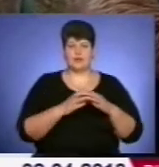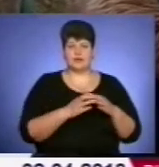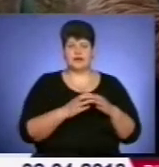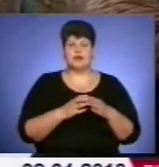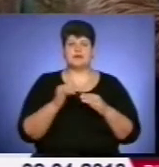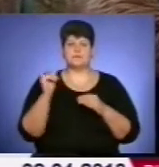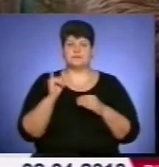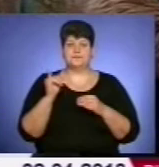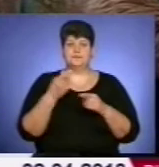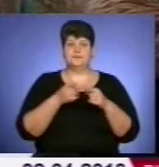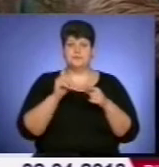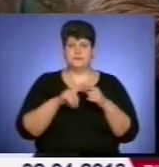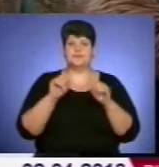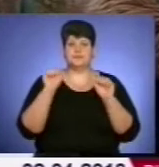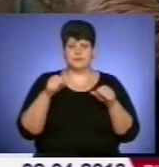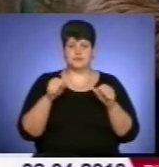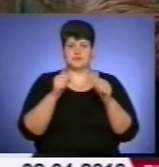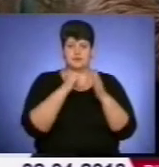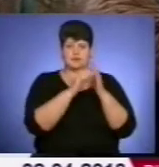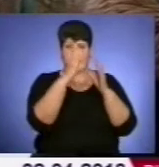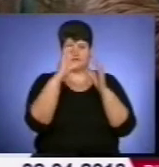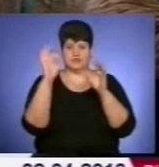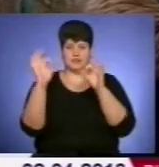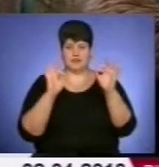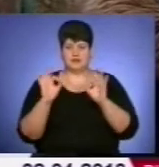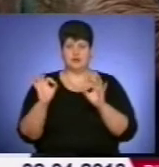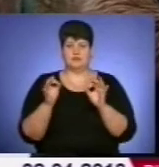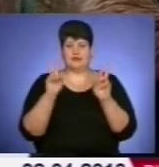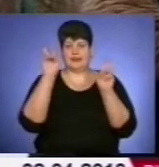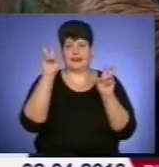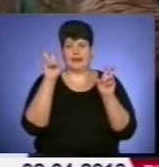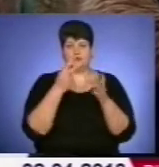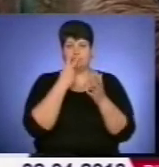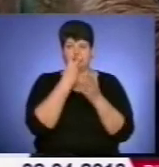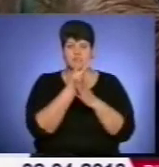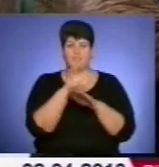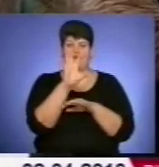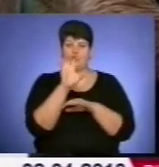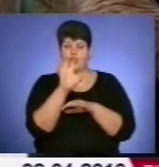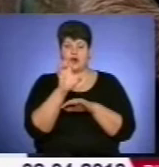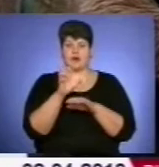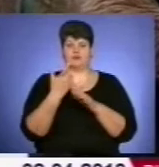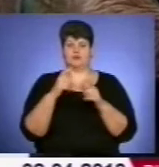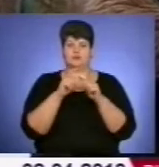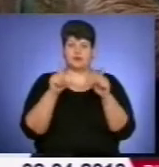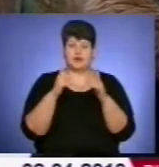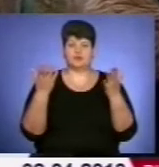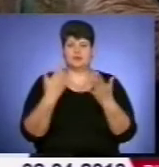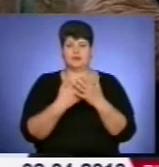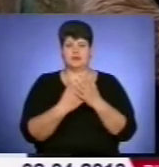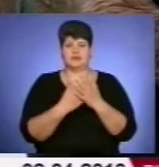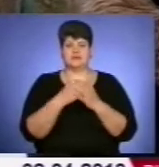власне, класно, що на кожен із значків ми переходимо в тему, який бачимо, фотографії об'єкту. Неважливо, чи це